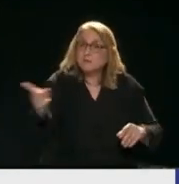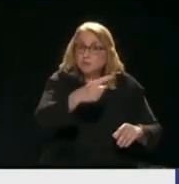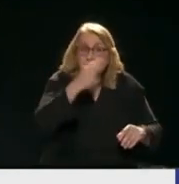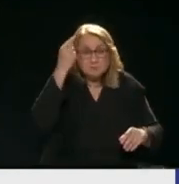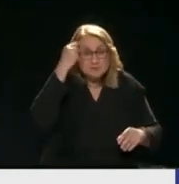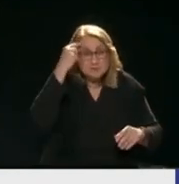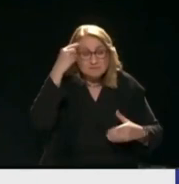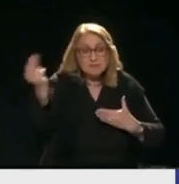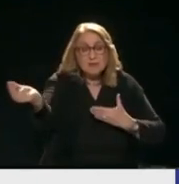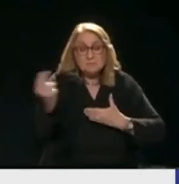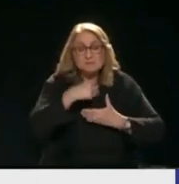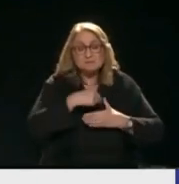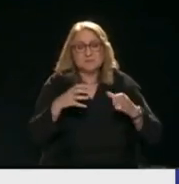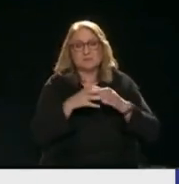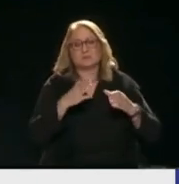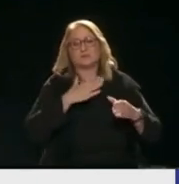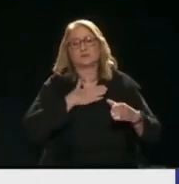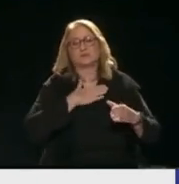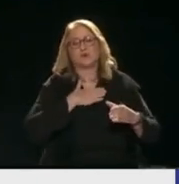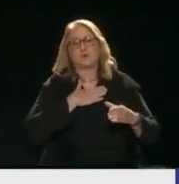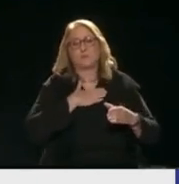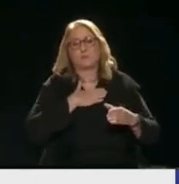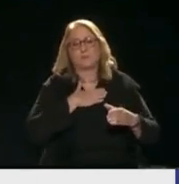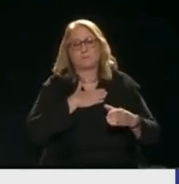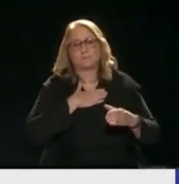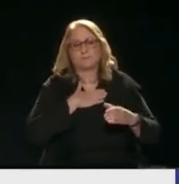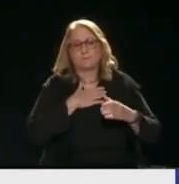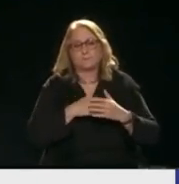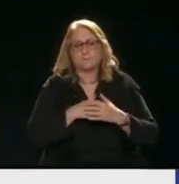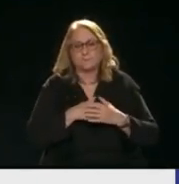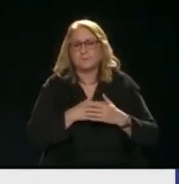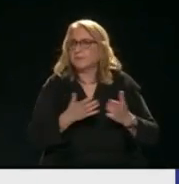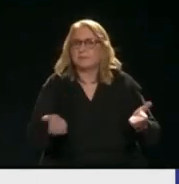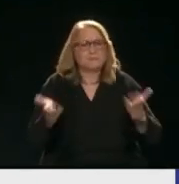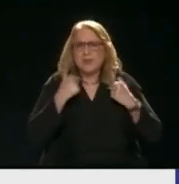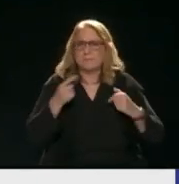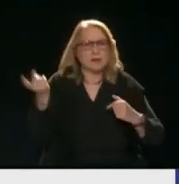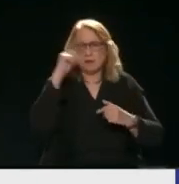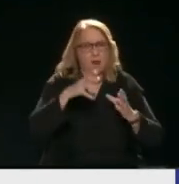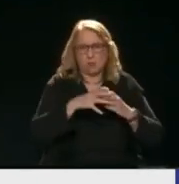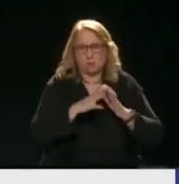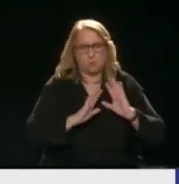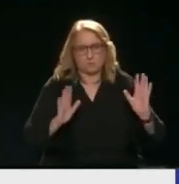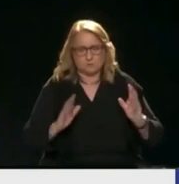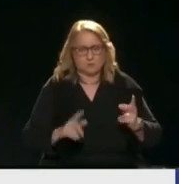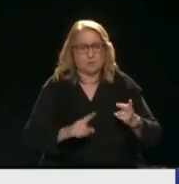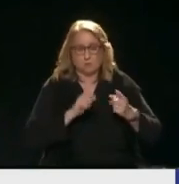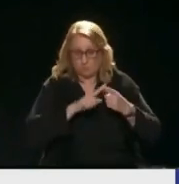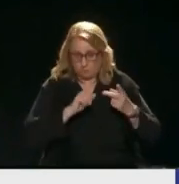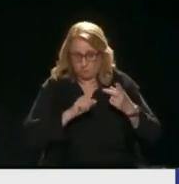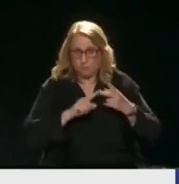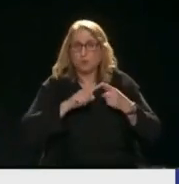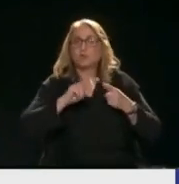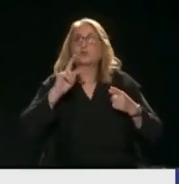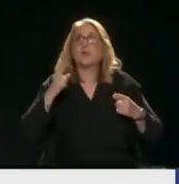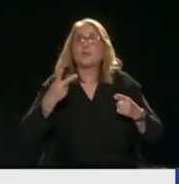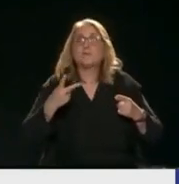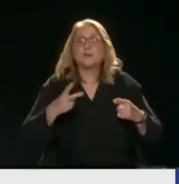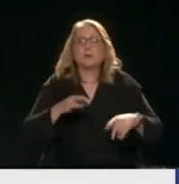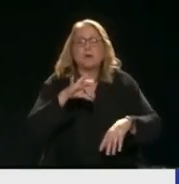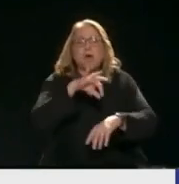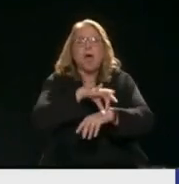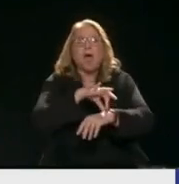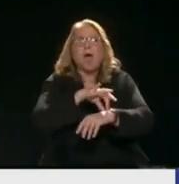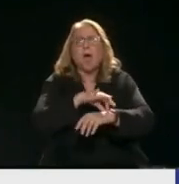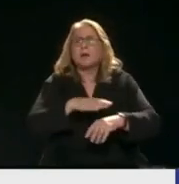εγγύνο συνέλευση Η επόμενη ερώτηση που πριν γίνει ποια ήταν που μπορούν Για το δομέα της υγείας Για το κομμάτι της υγείας Όλοι είναι ασθενείς Το 85